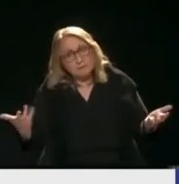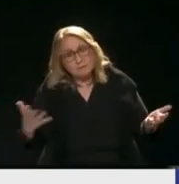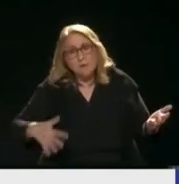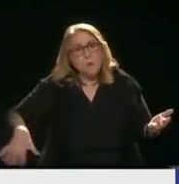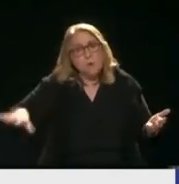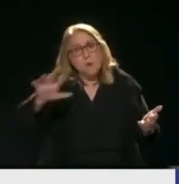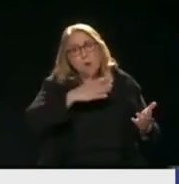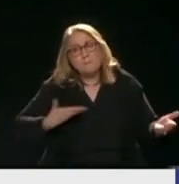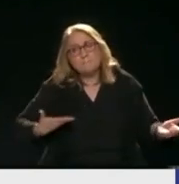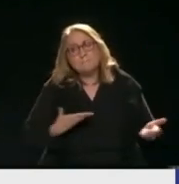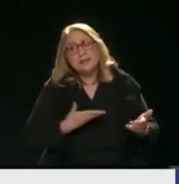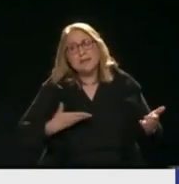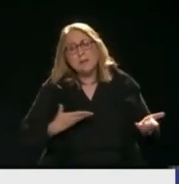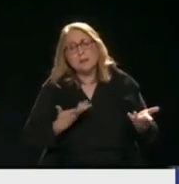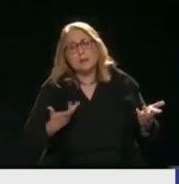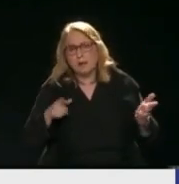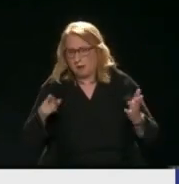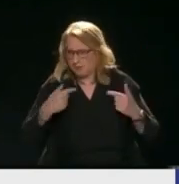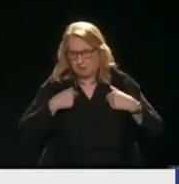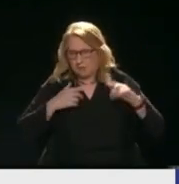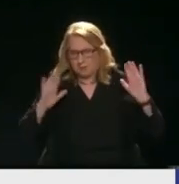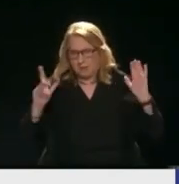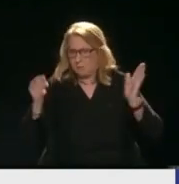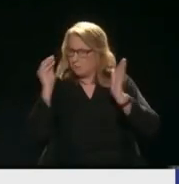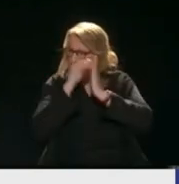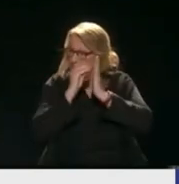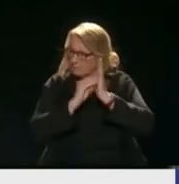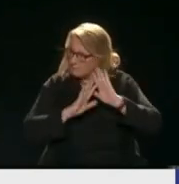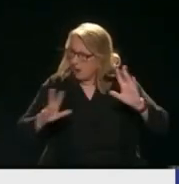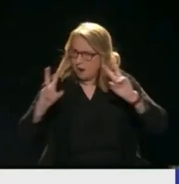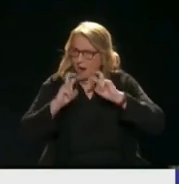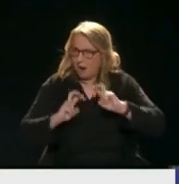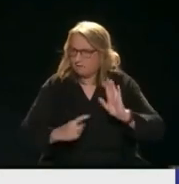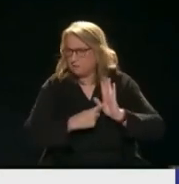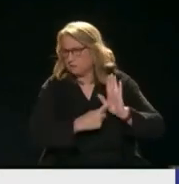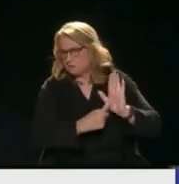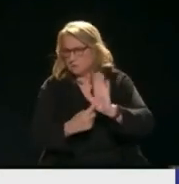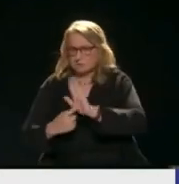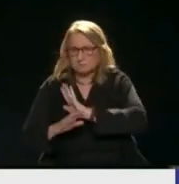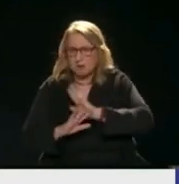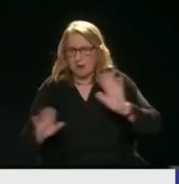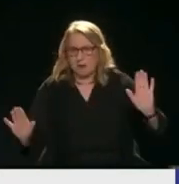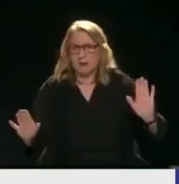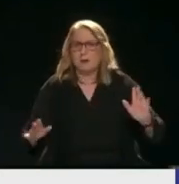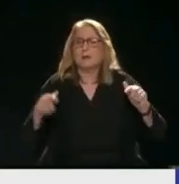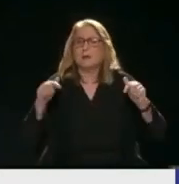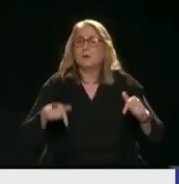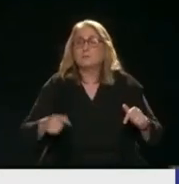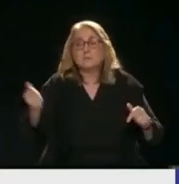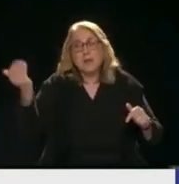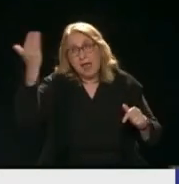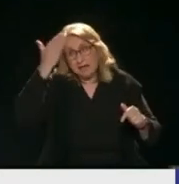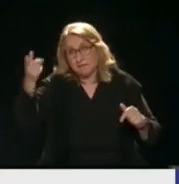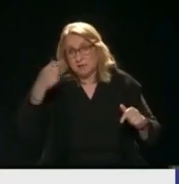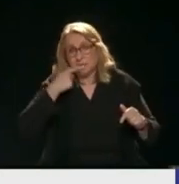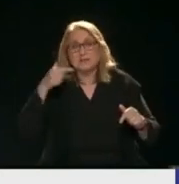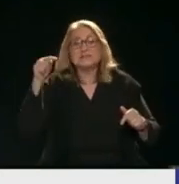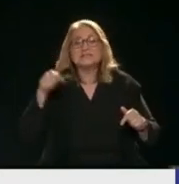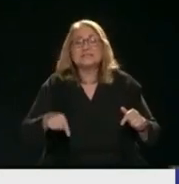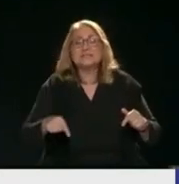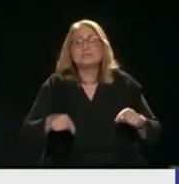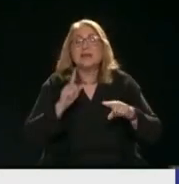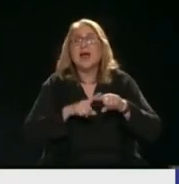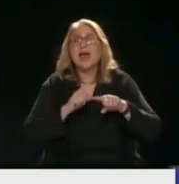πολίτες Ουσιαστικά αυτά είναι δημοσιευμένα δικά τους Άρα θέλω να καταλάβουμε ότι Μιλάτε για ακρίβεια Σήμερα η Ελλάδα δεν είναι